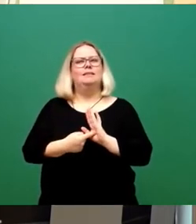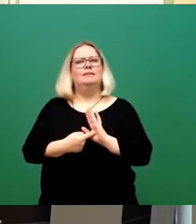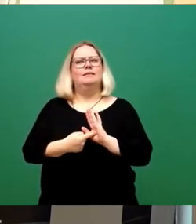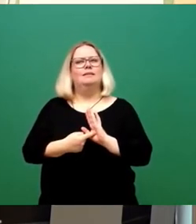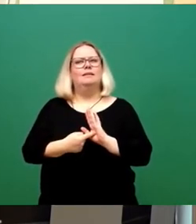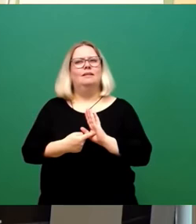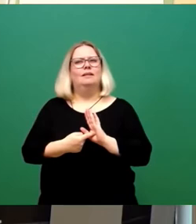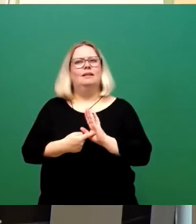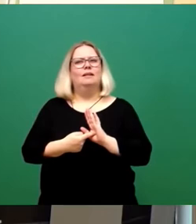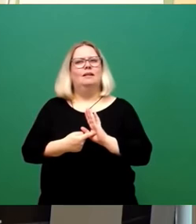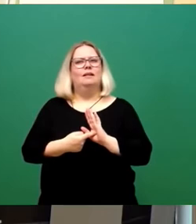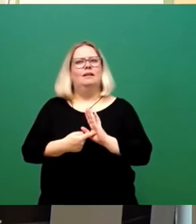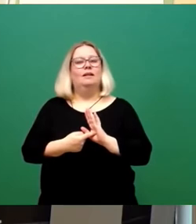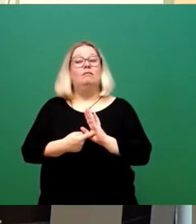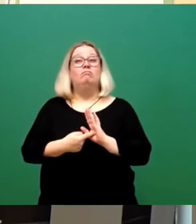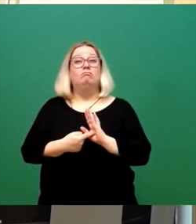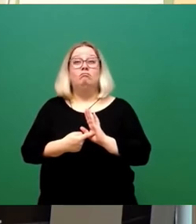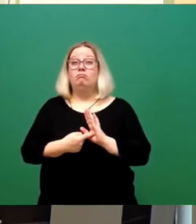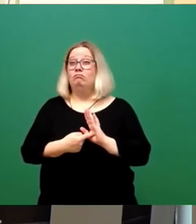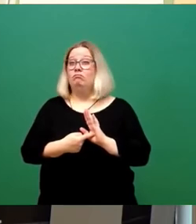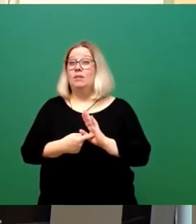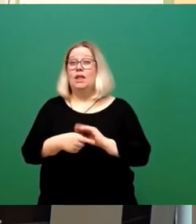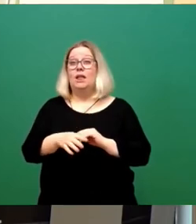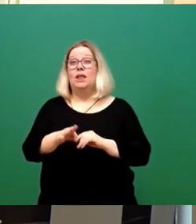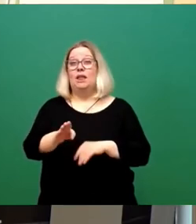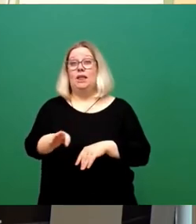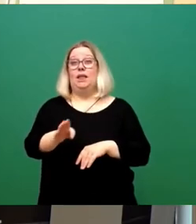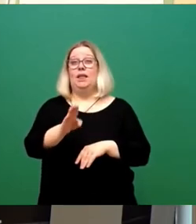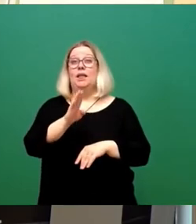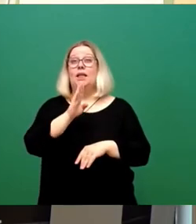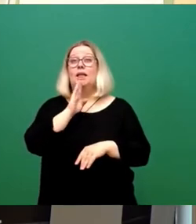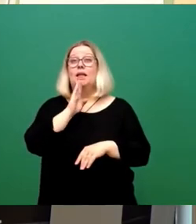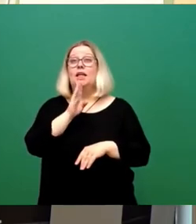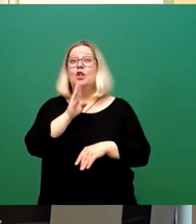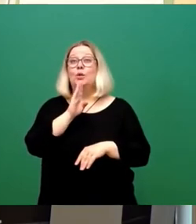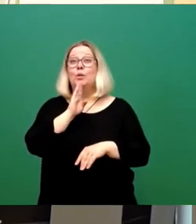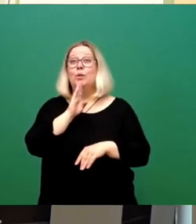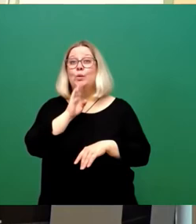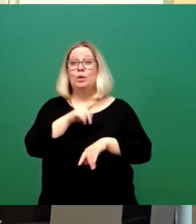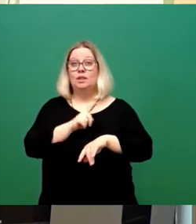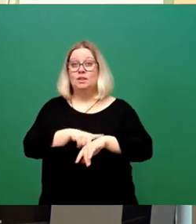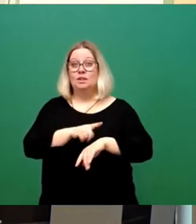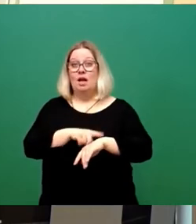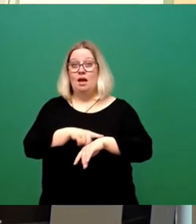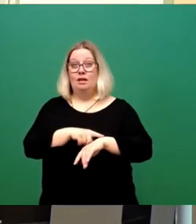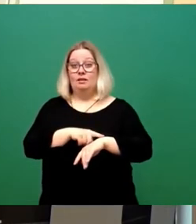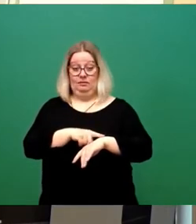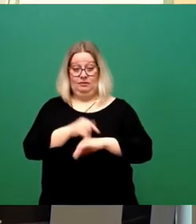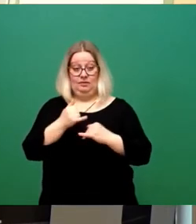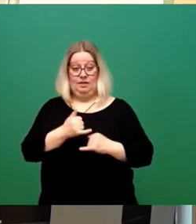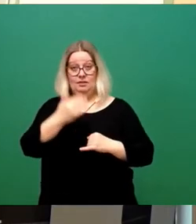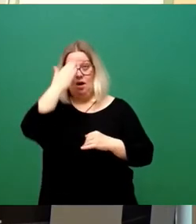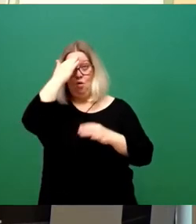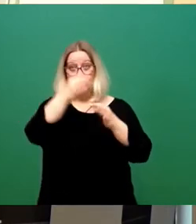Es war genug Zeit da, die Dinge, die wir jetzt in der Hauptsatzung meinen, regeln zu müssen, nämlich auch die Frage der